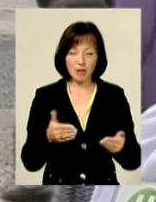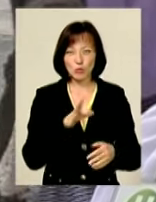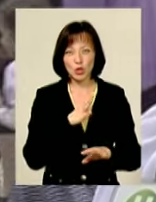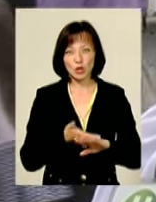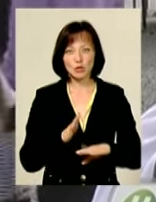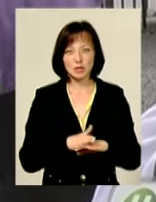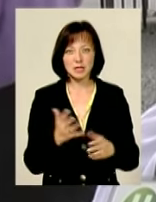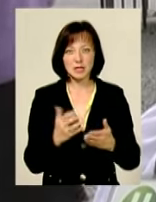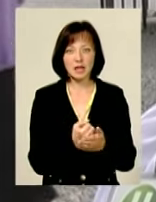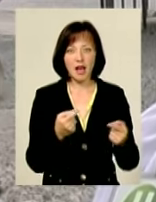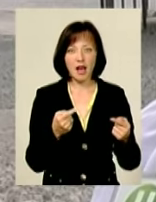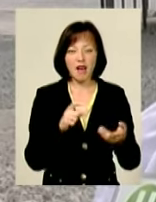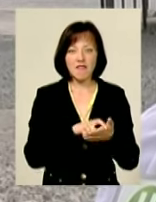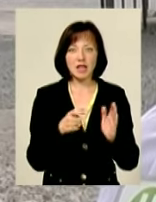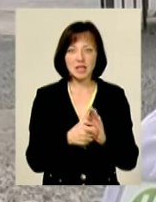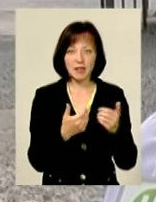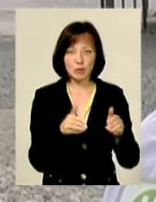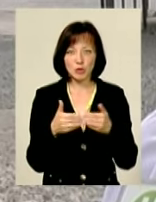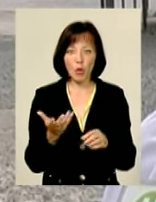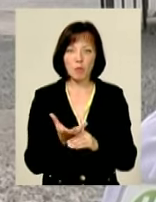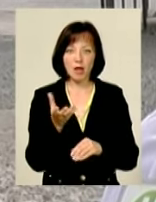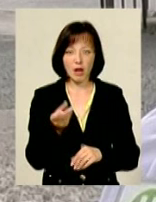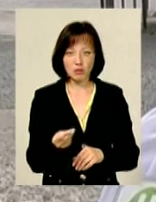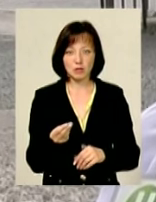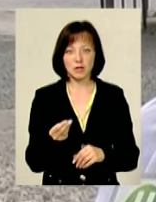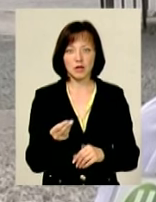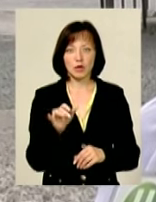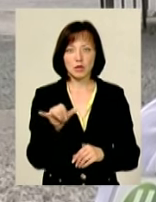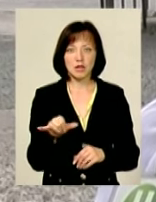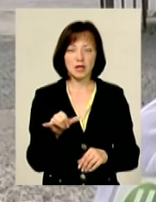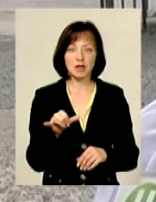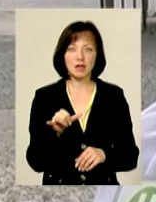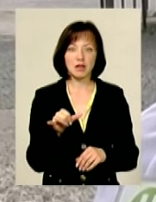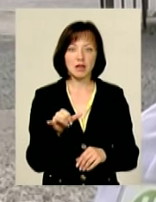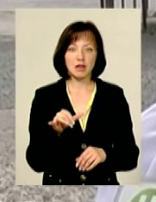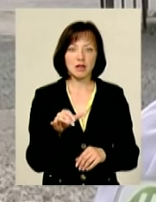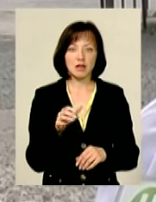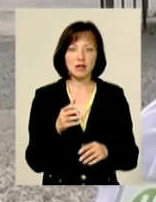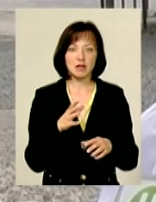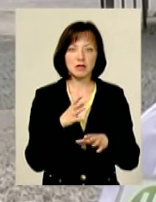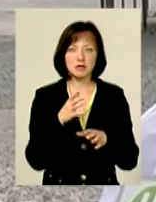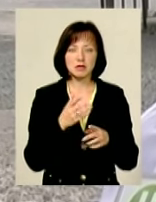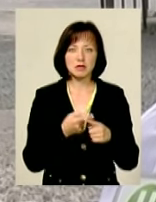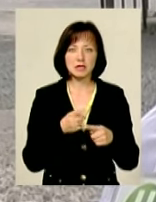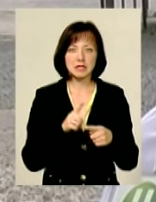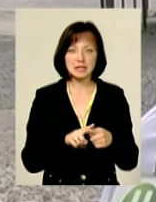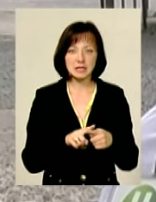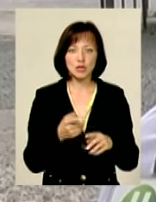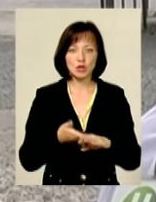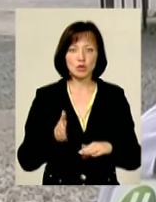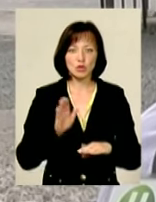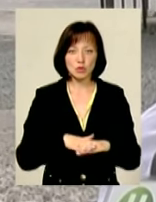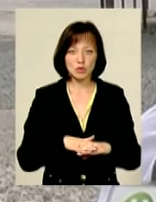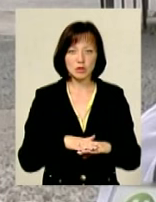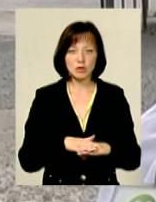щоб знайти квартири для випускників, щоб їх оплачувати, в них не мало тимчасової праці. ці труднощі